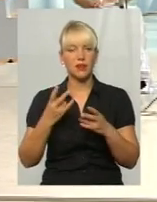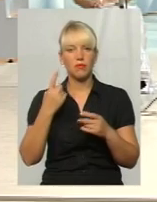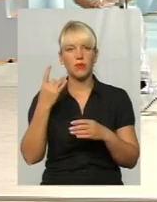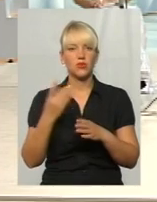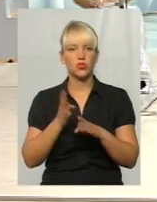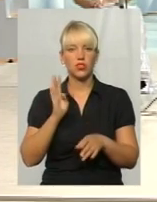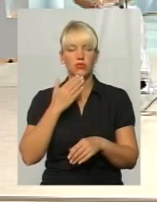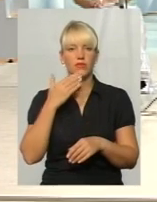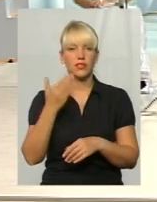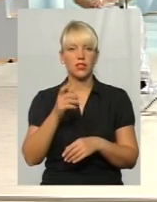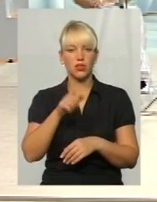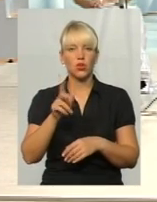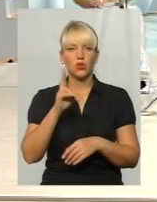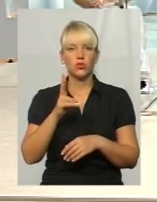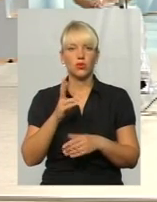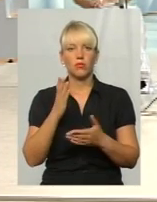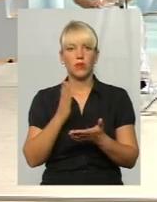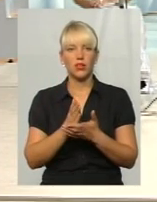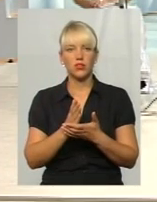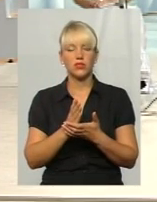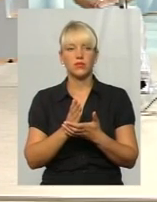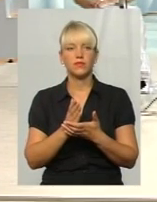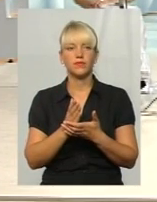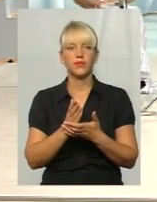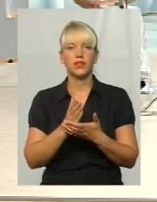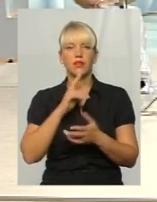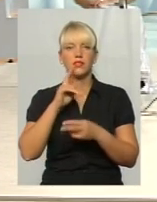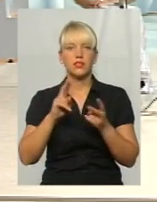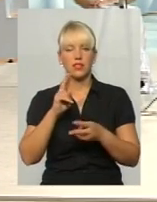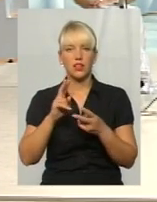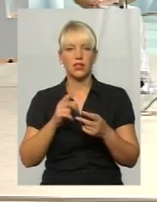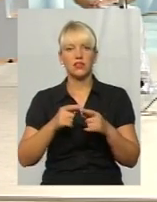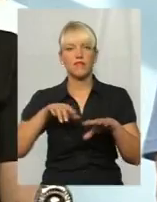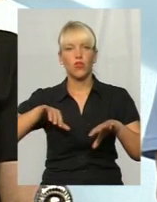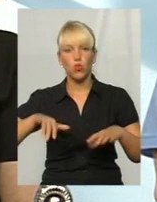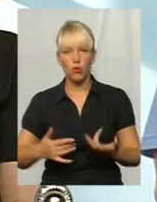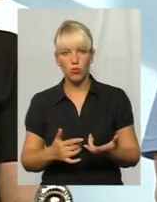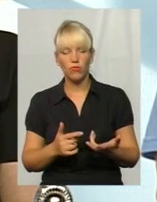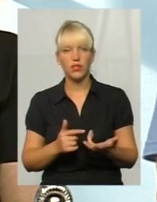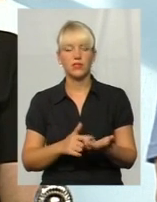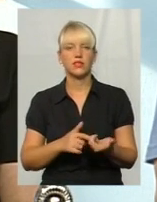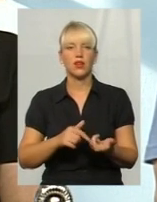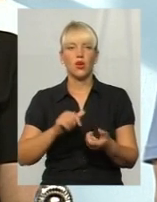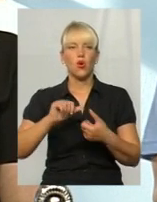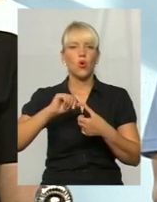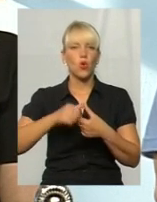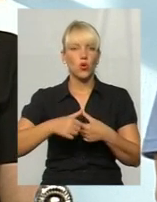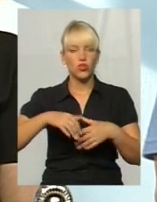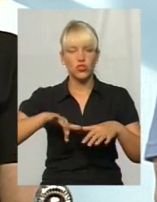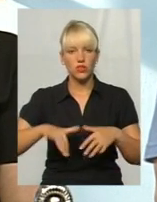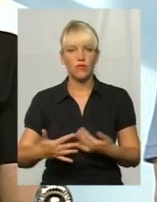на обстеження, ті, які мають якісь подібні скарги, як оце втомлюваність, хронічна втома,